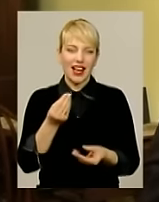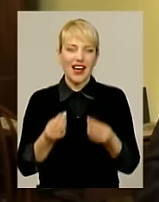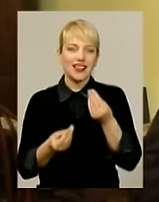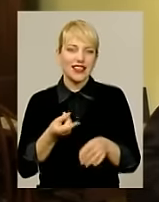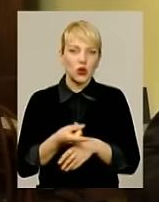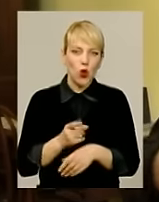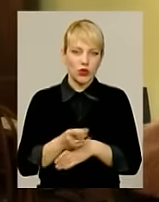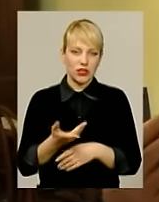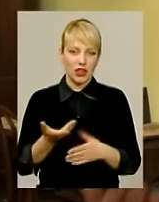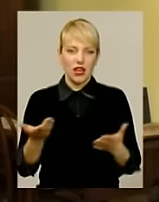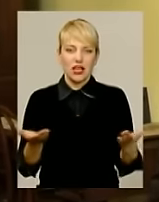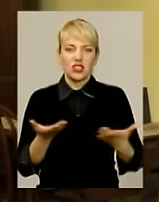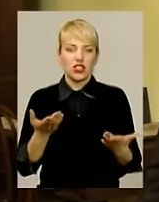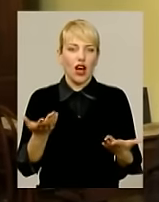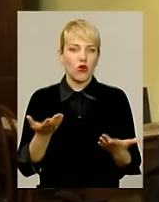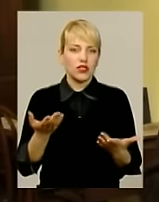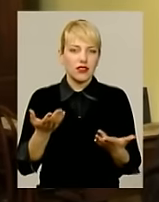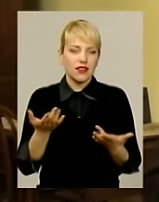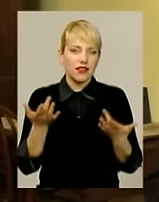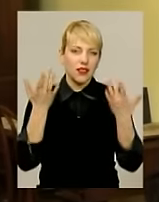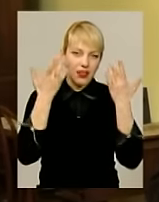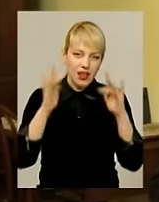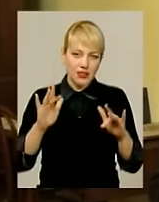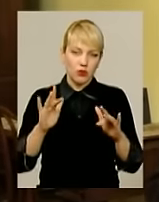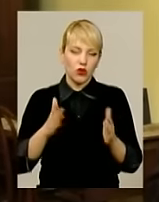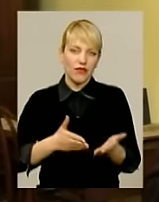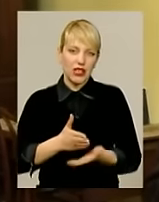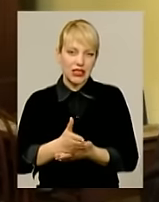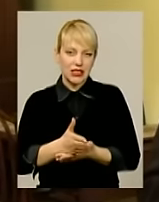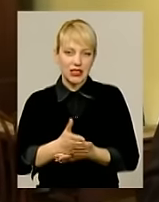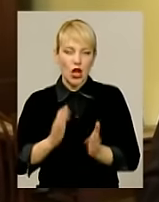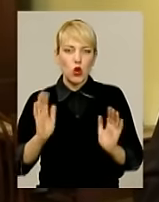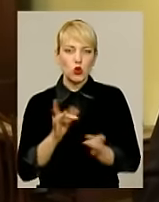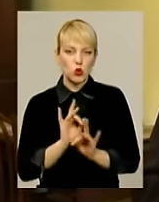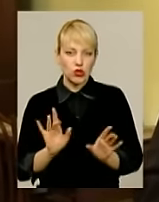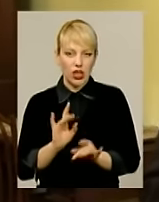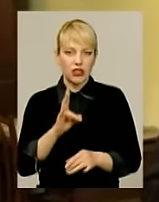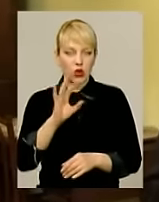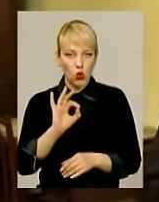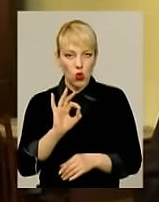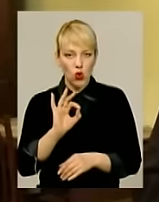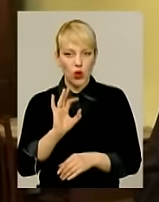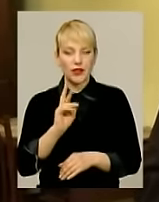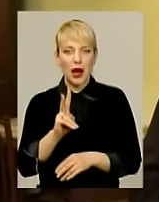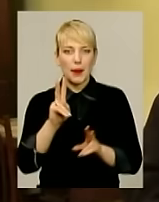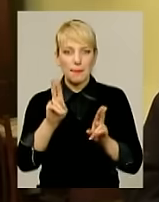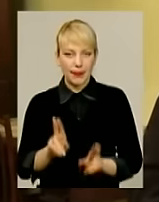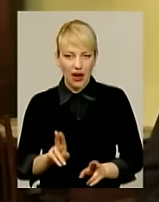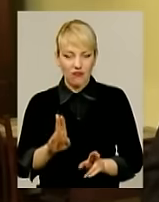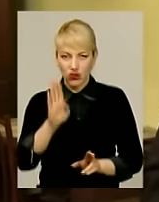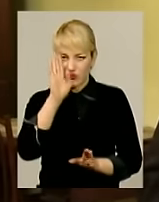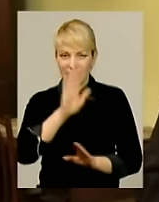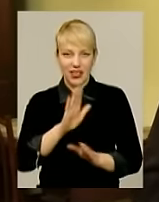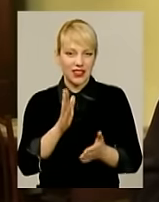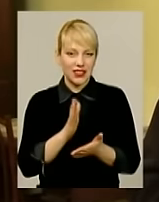чи то несподіваний такий хит сюжетний. Але, як правило, він не є